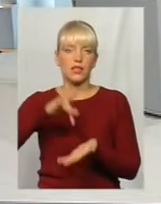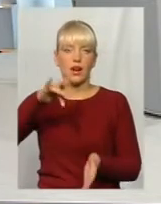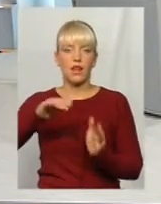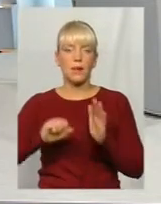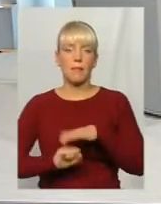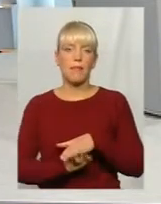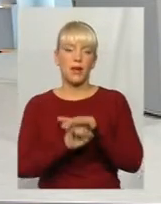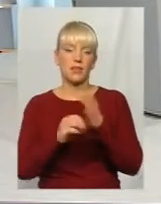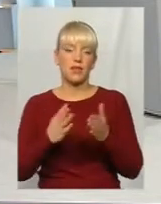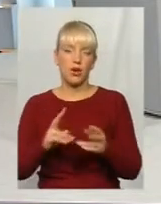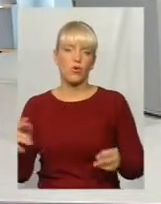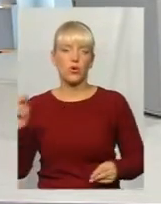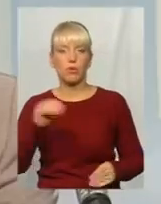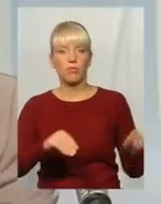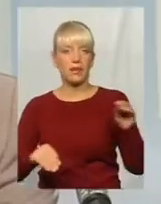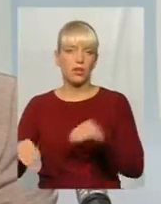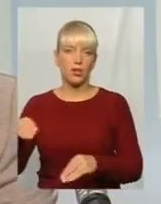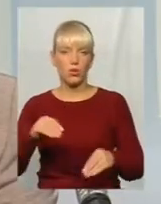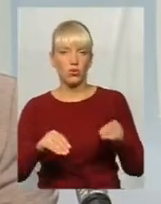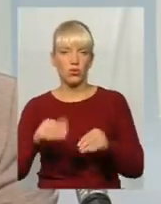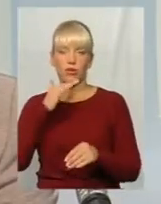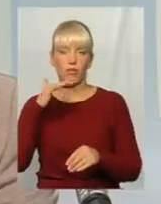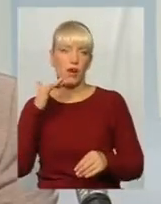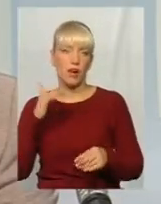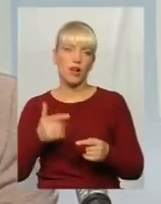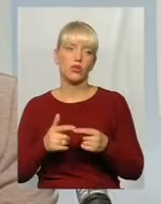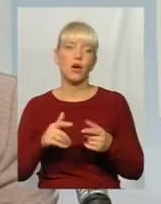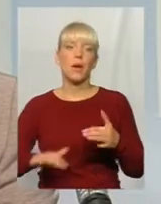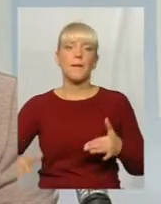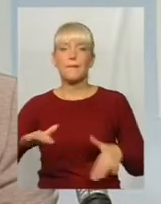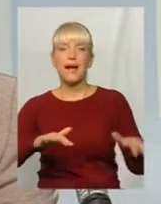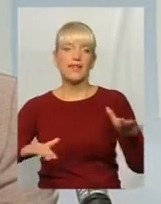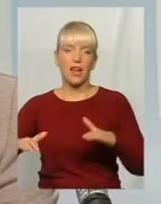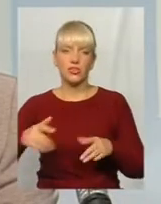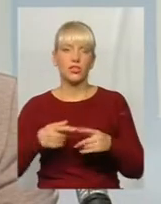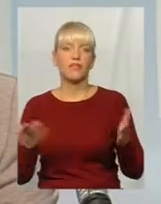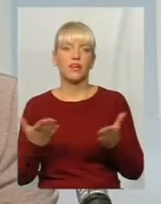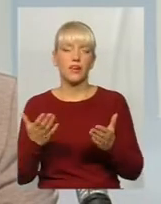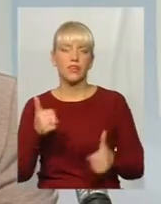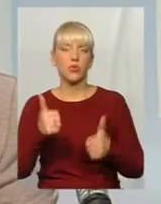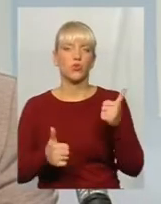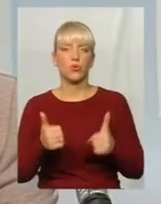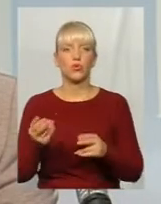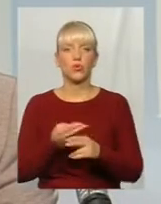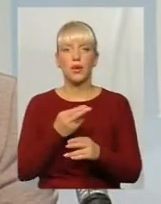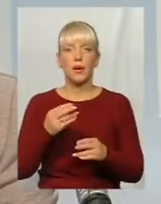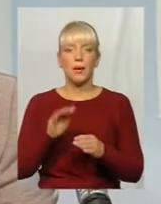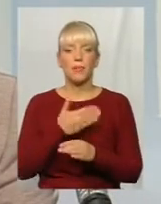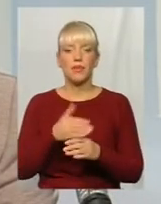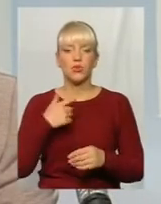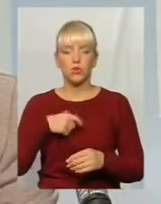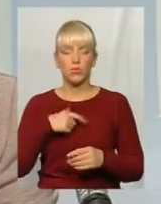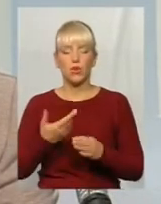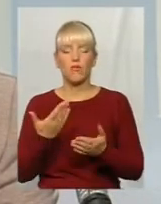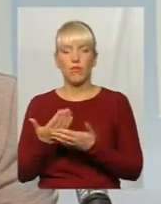до якої підключено багато різних майданчиків, які конкурують між собою. І вони приходять на комунальне підприємство і